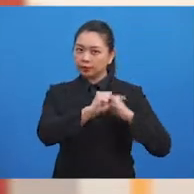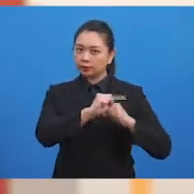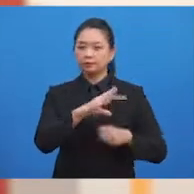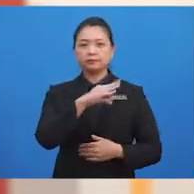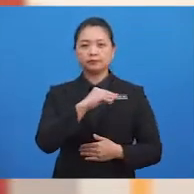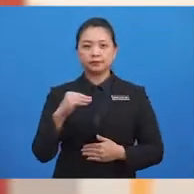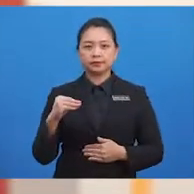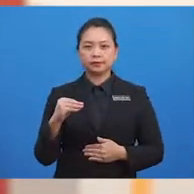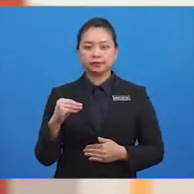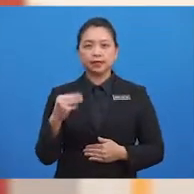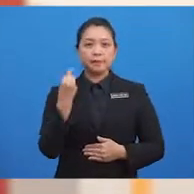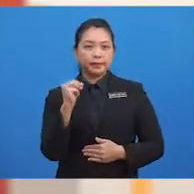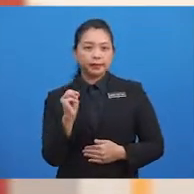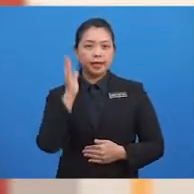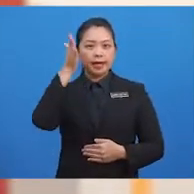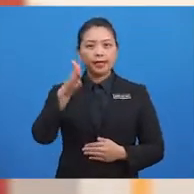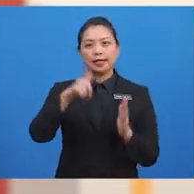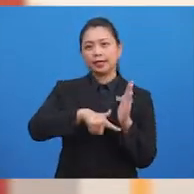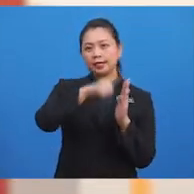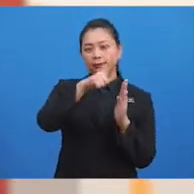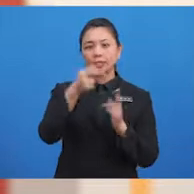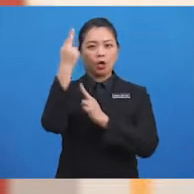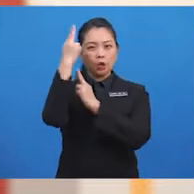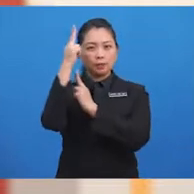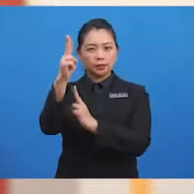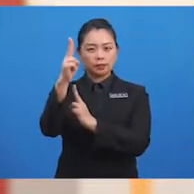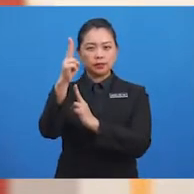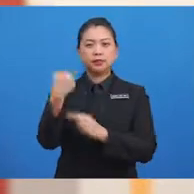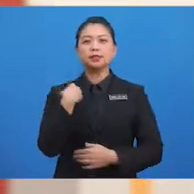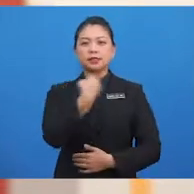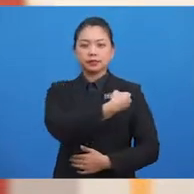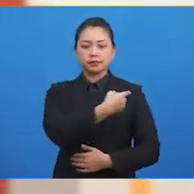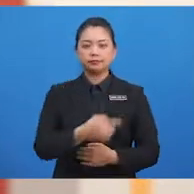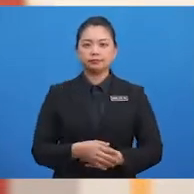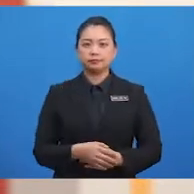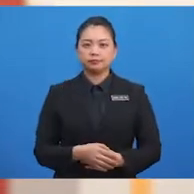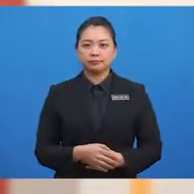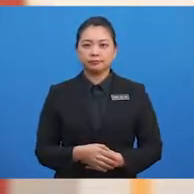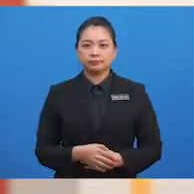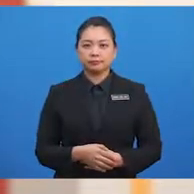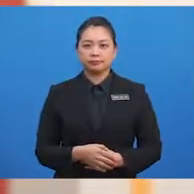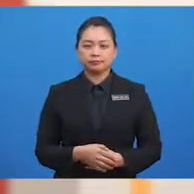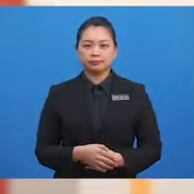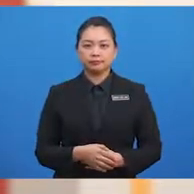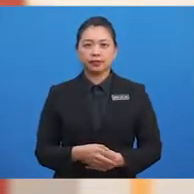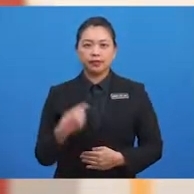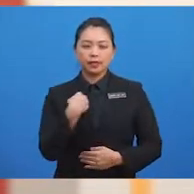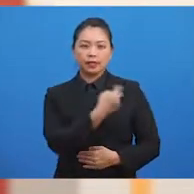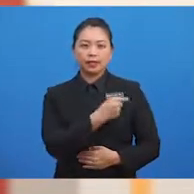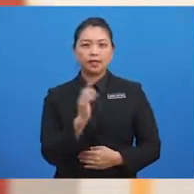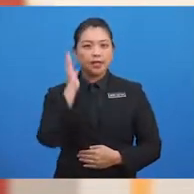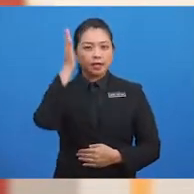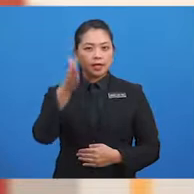Dan mereka akan lebih menghormati kita. Kita akan